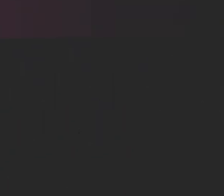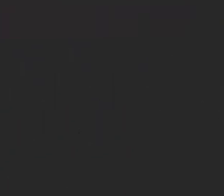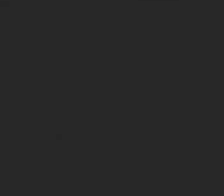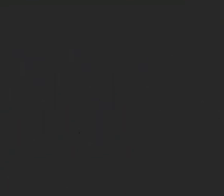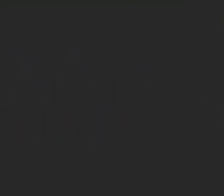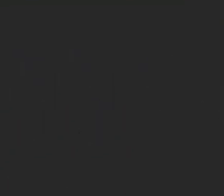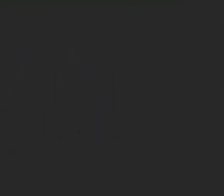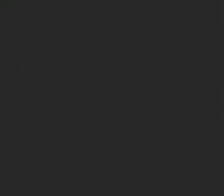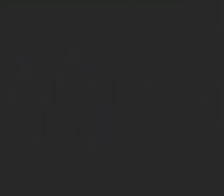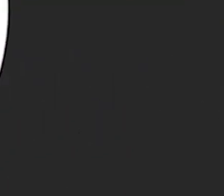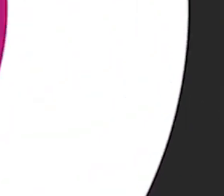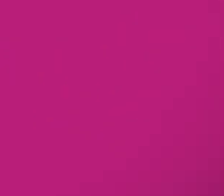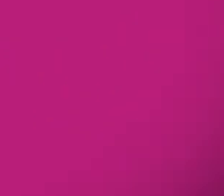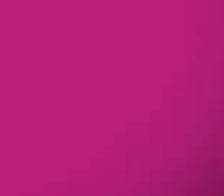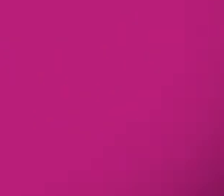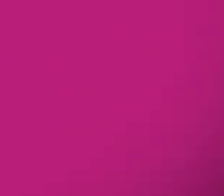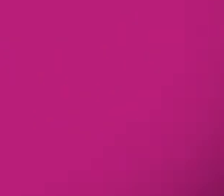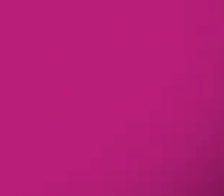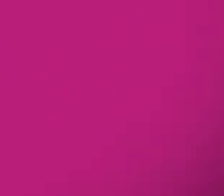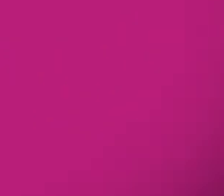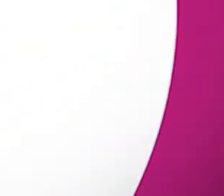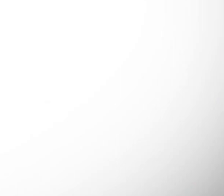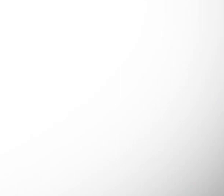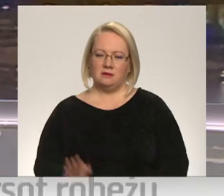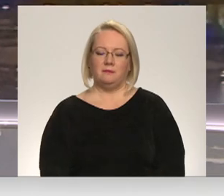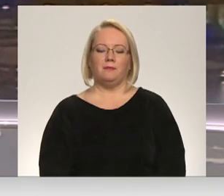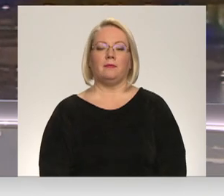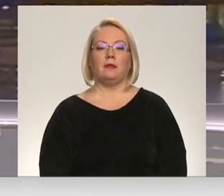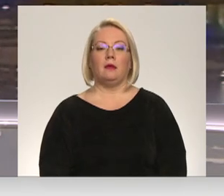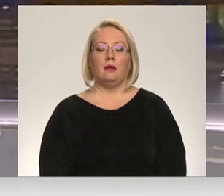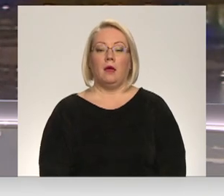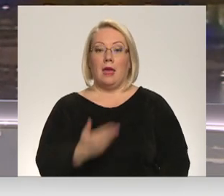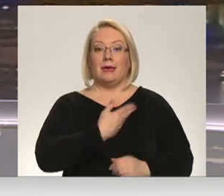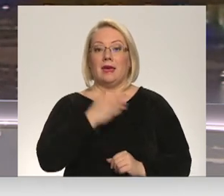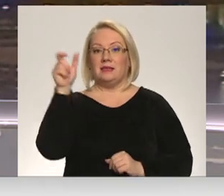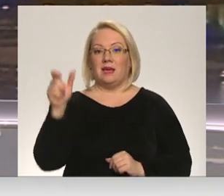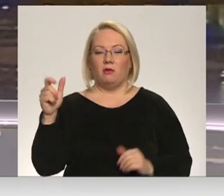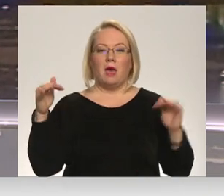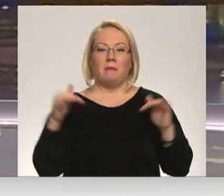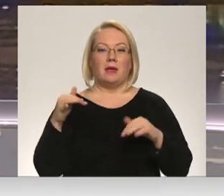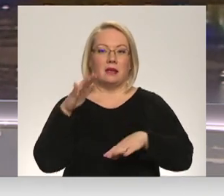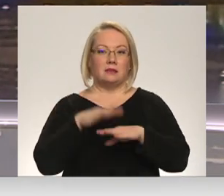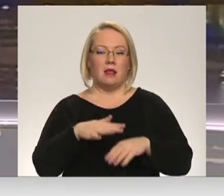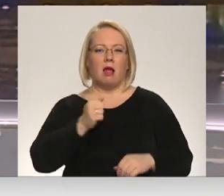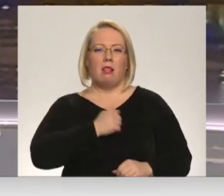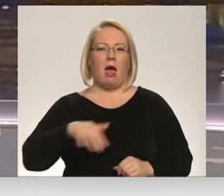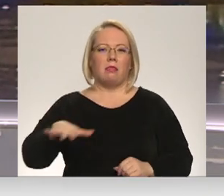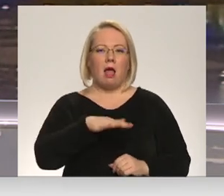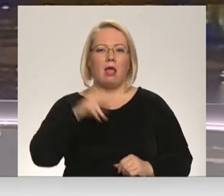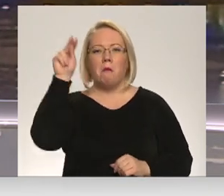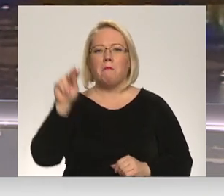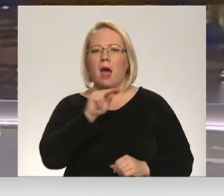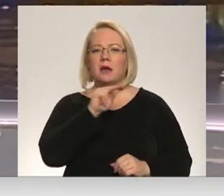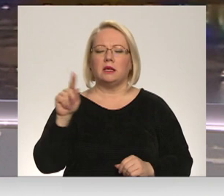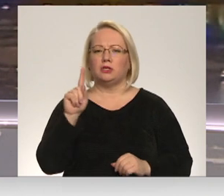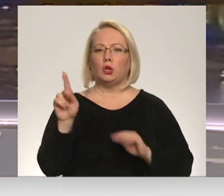Re! Viss ēters ir te! Iedzīvotāja migrācijas dēļ daudz viet Latgalē baznīces paliek